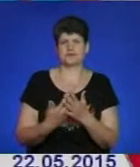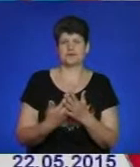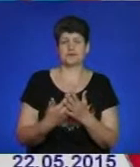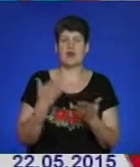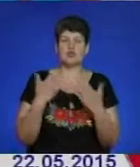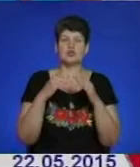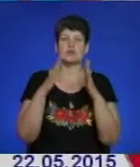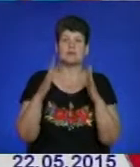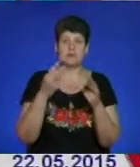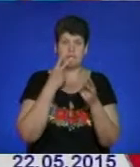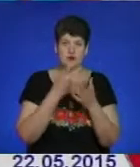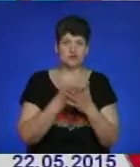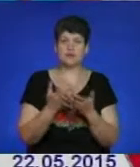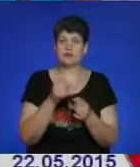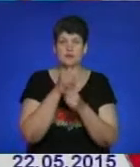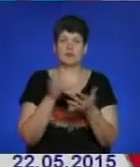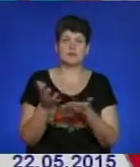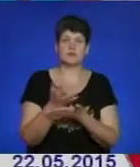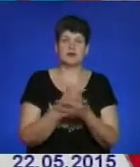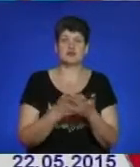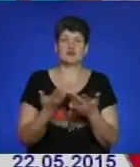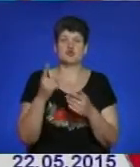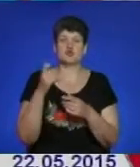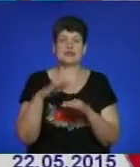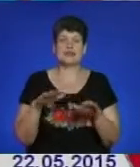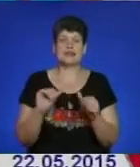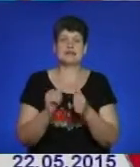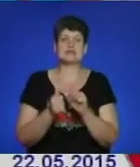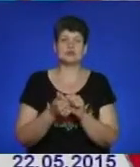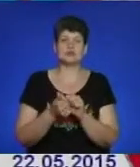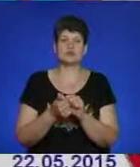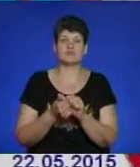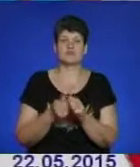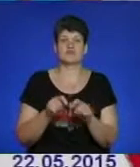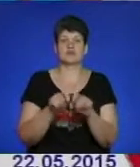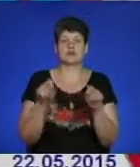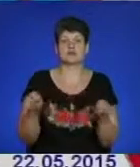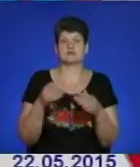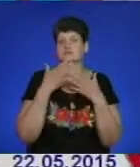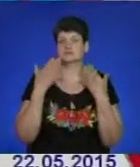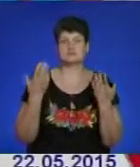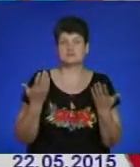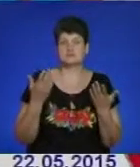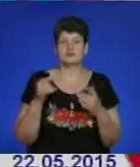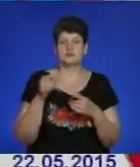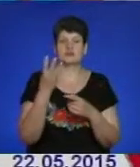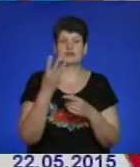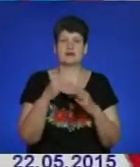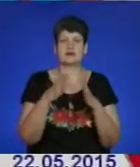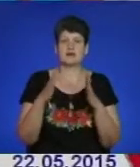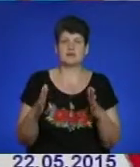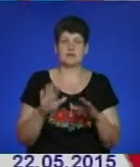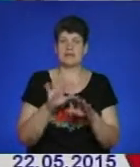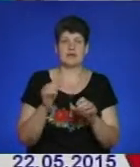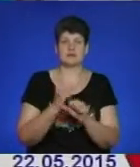якщо табори бачать, що вони не наберуть відповідної кількості, хоча б 100 дітей на зміну, вони смисло відкриватися не бачать. Через це три табори взагалі не